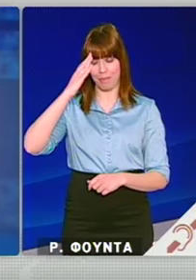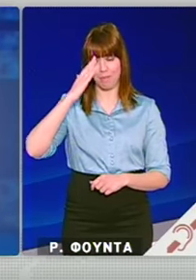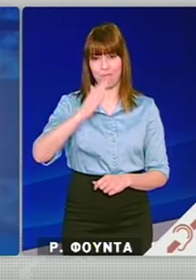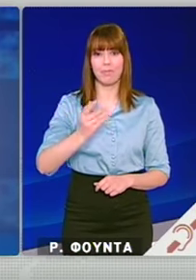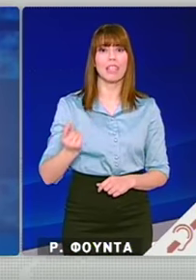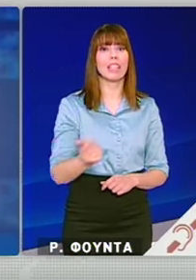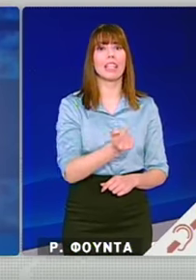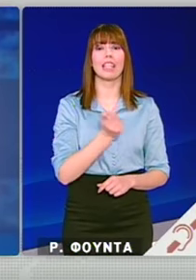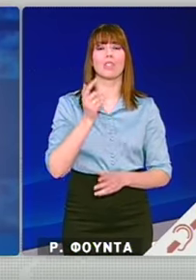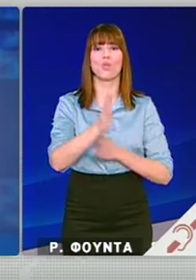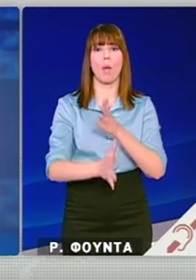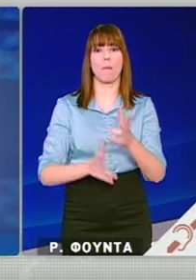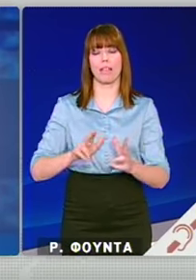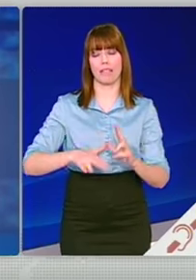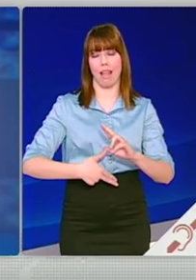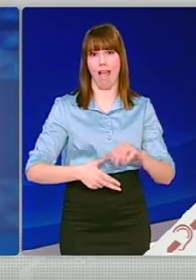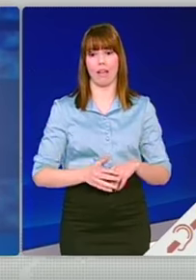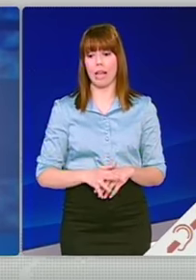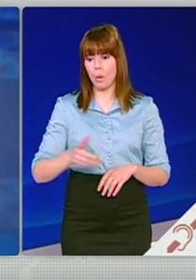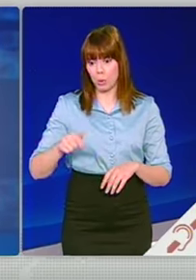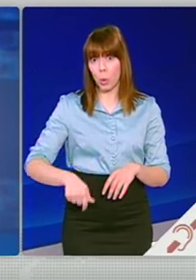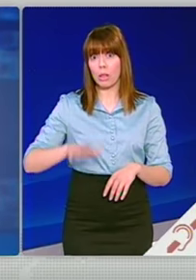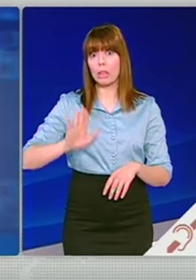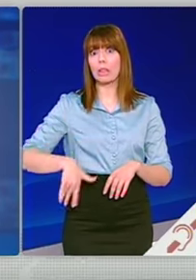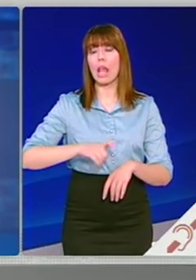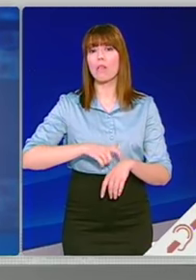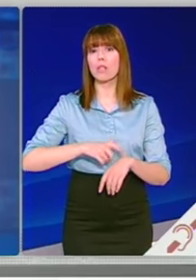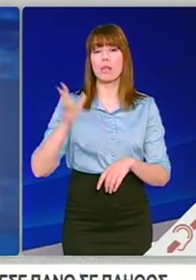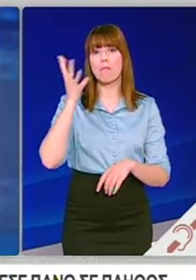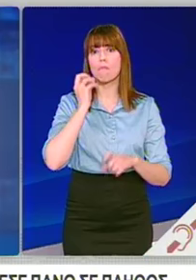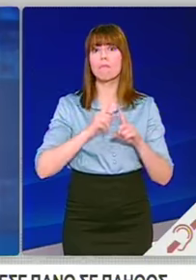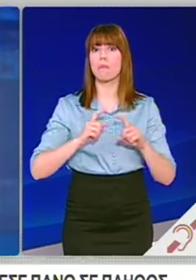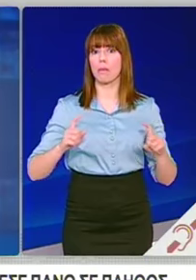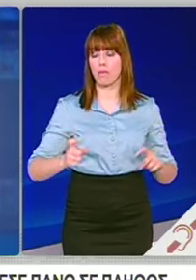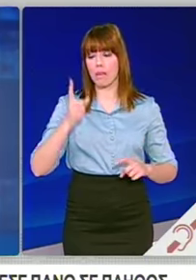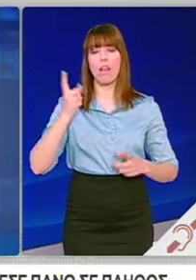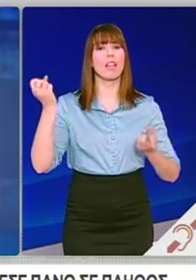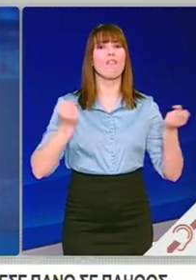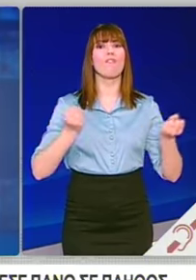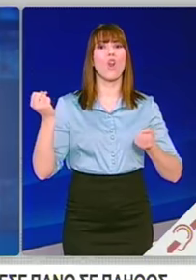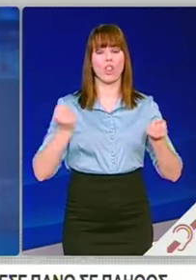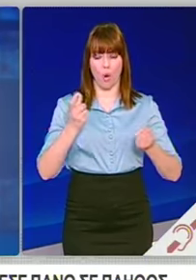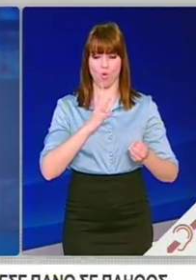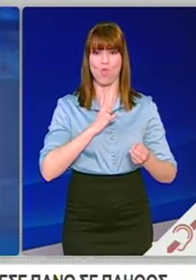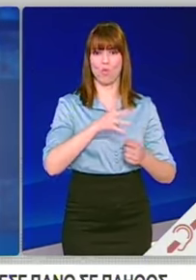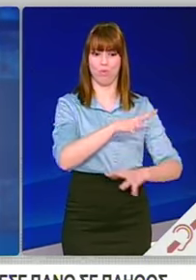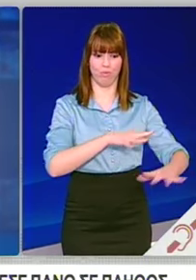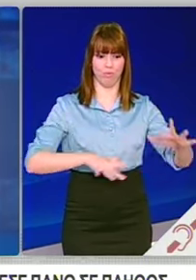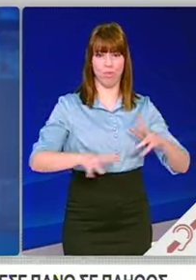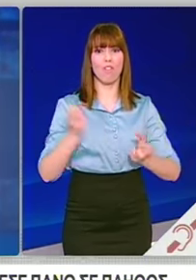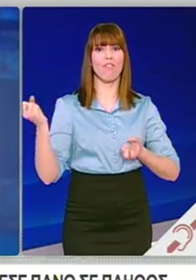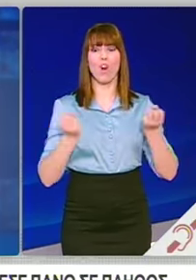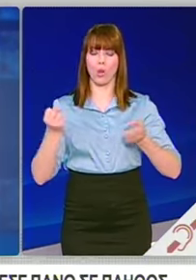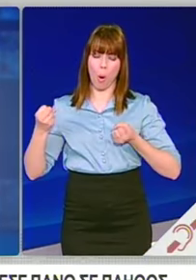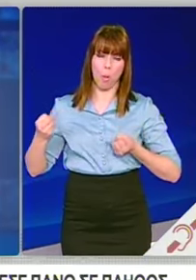Ακολουθείτε το Δελτίο στη νοηματική γλώσσα. Ξεκινάμε με μια είδηση της τελευταίας στιγμής. Φορτηγό αυτοκίνητο έπεσε πάνω σε πλήθος